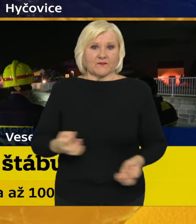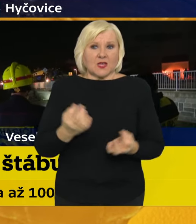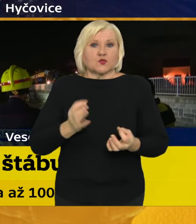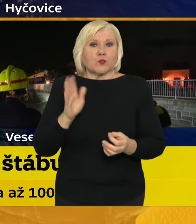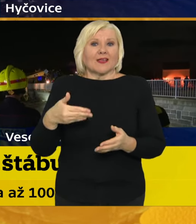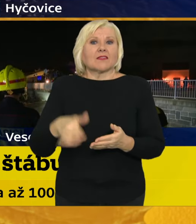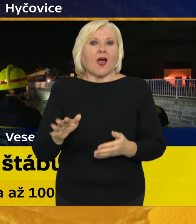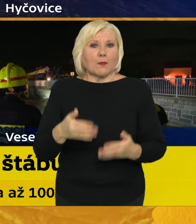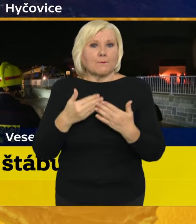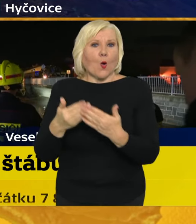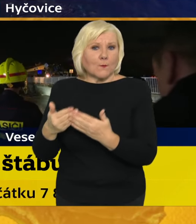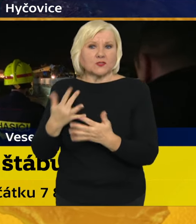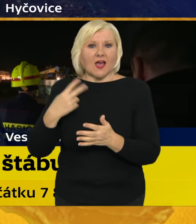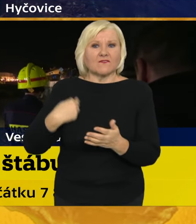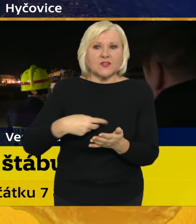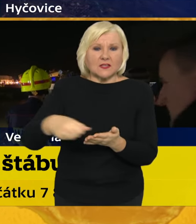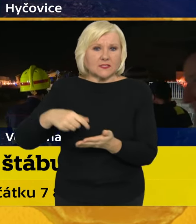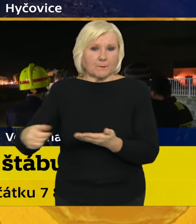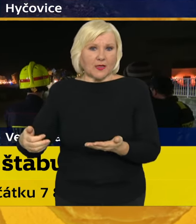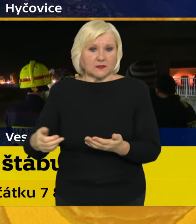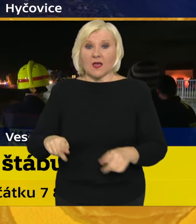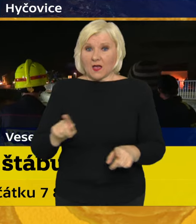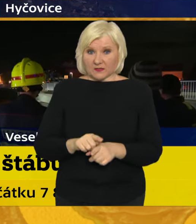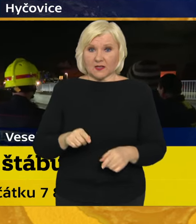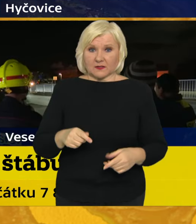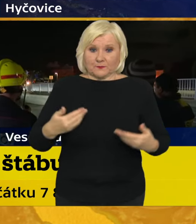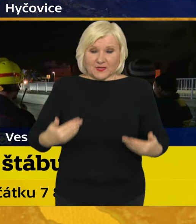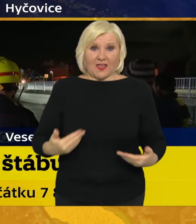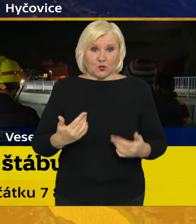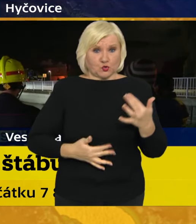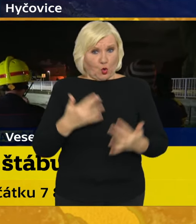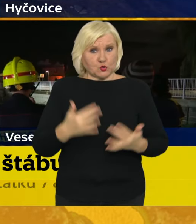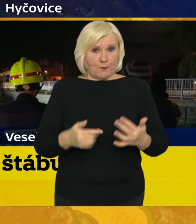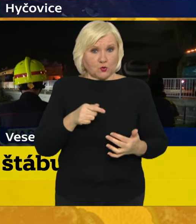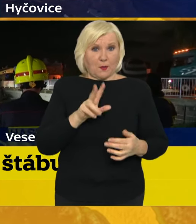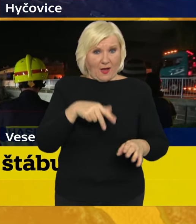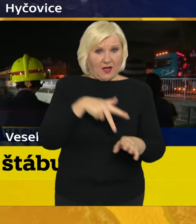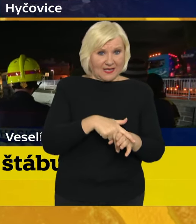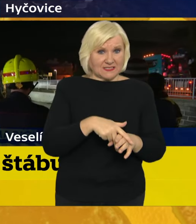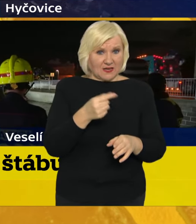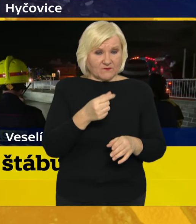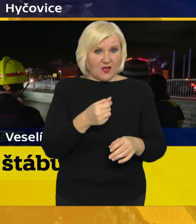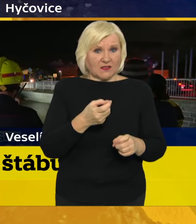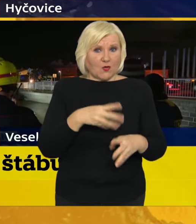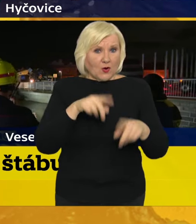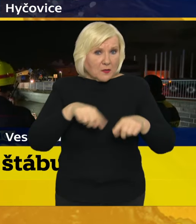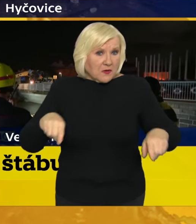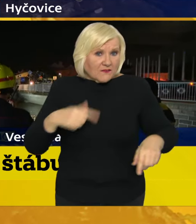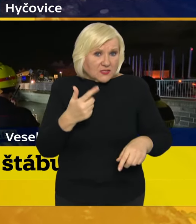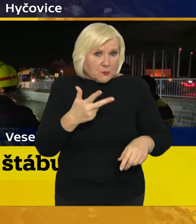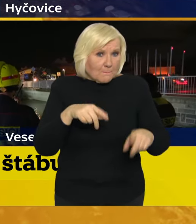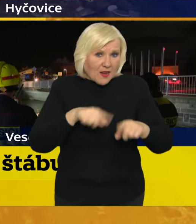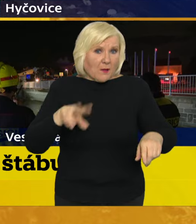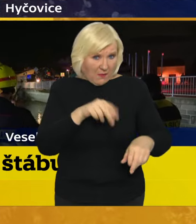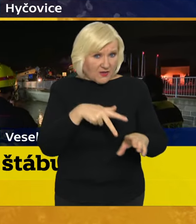financování. Jde mi o to, jestli je možné vůbec v tom letošním rozpočtu ještě najít prostředky v řádu miliard, možná desítek miliardů. Děkuju.